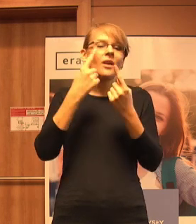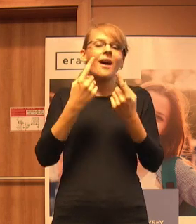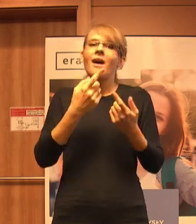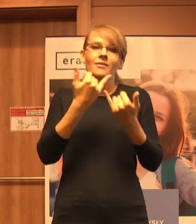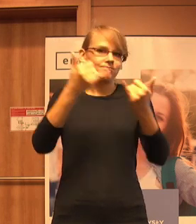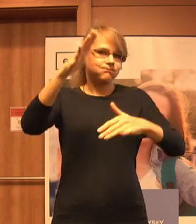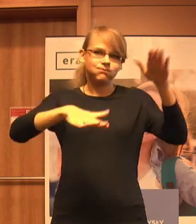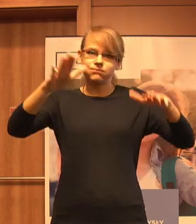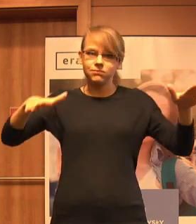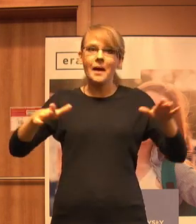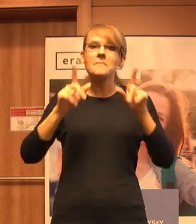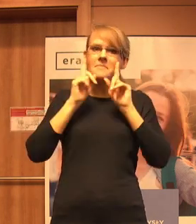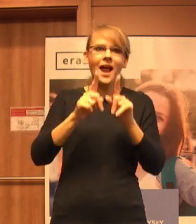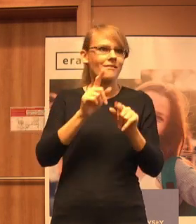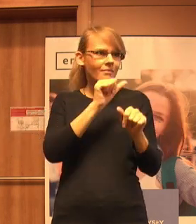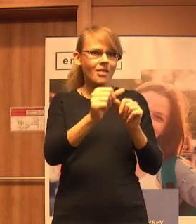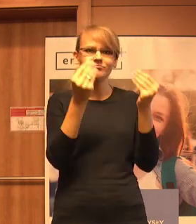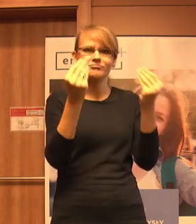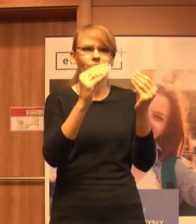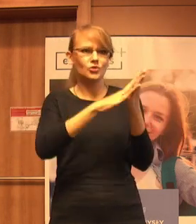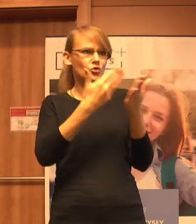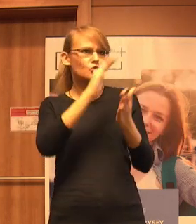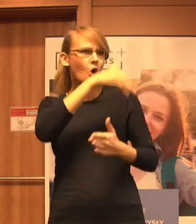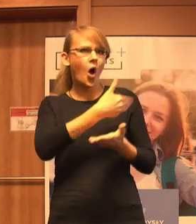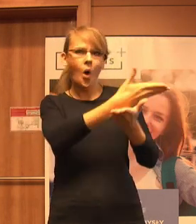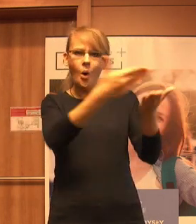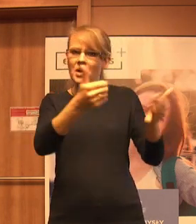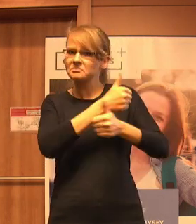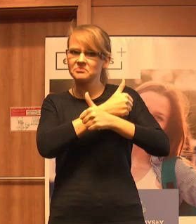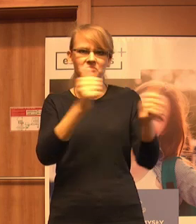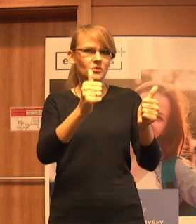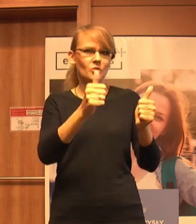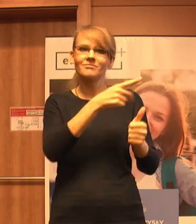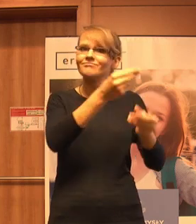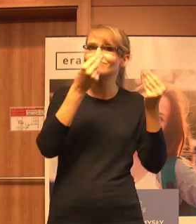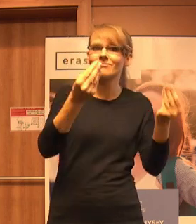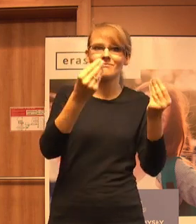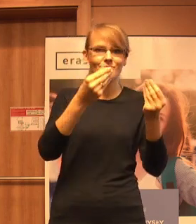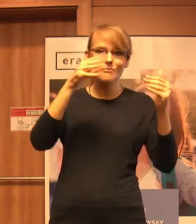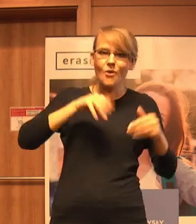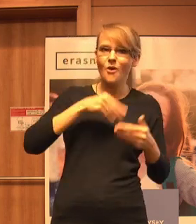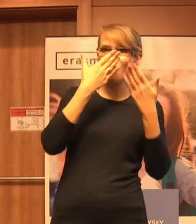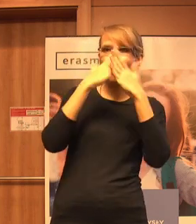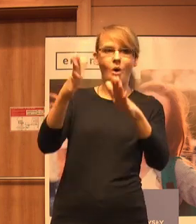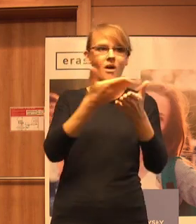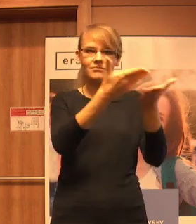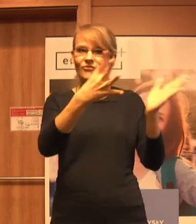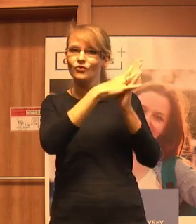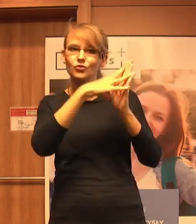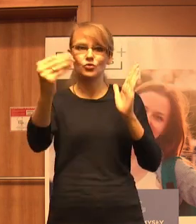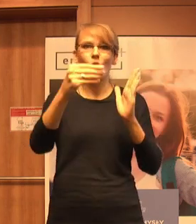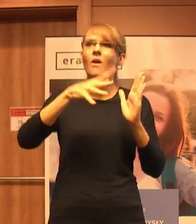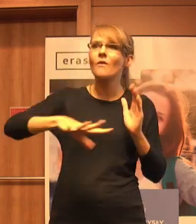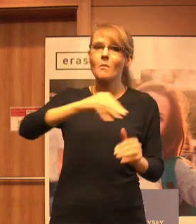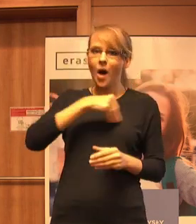Mamy naprawdę świetlane przykłady w polskiej szkole. Świetlane szkoły, które można pokazać jako wzór nie tylko w Polsce, ale i w